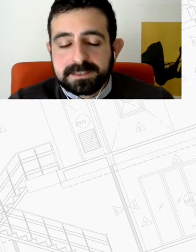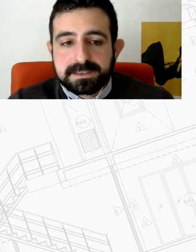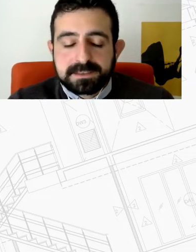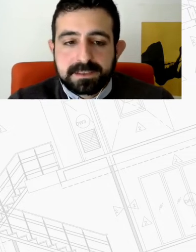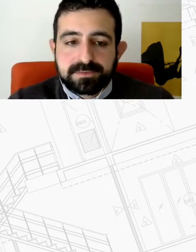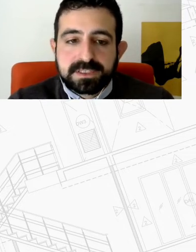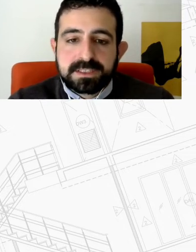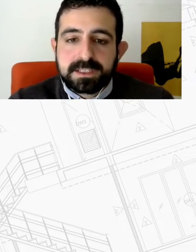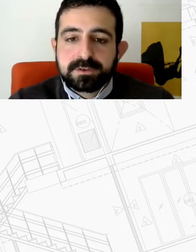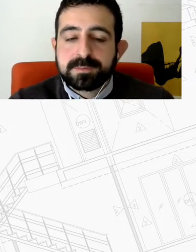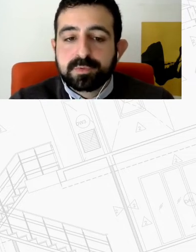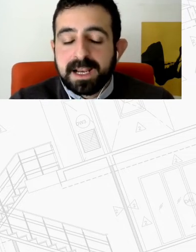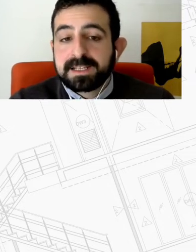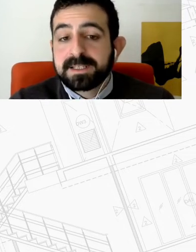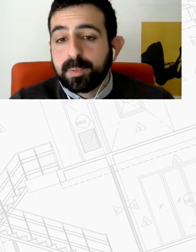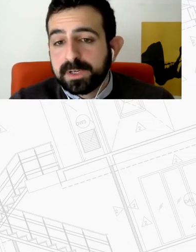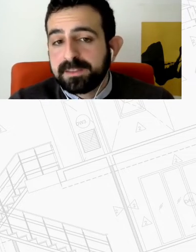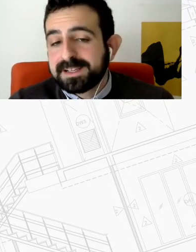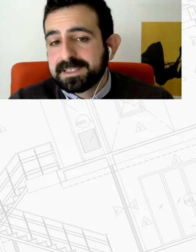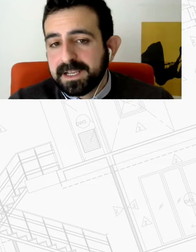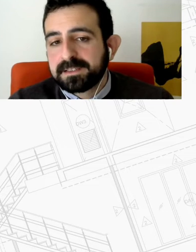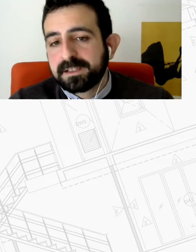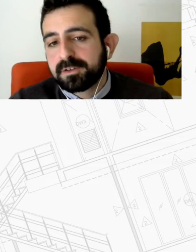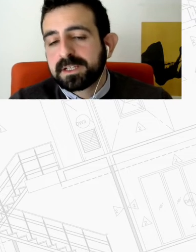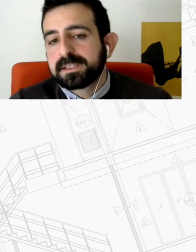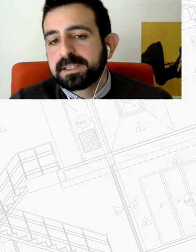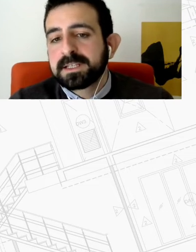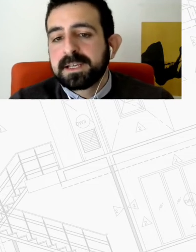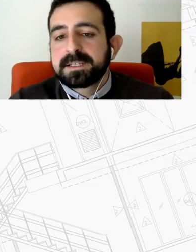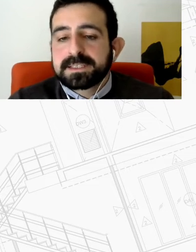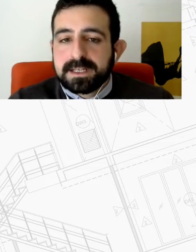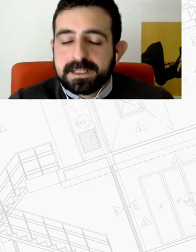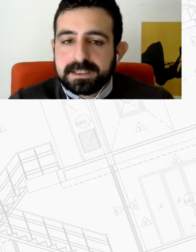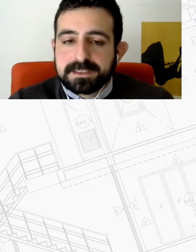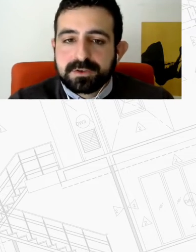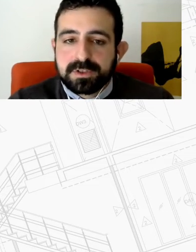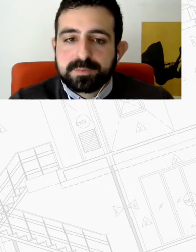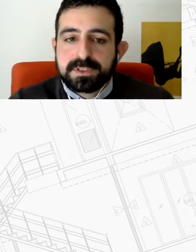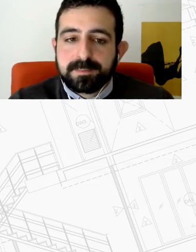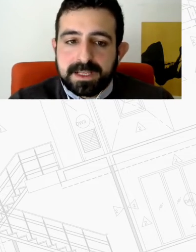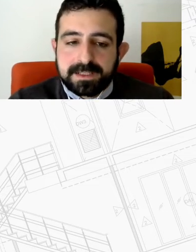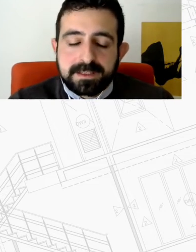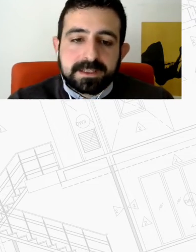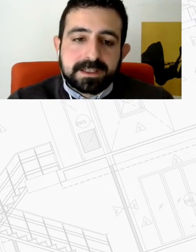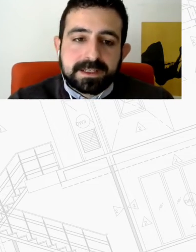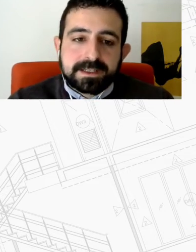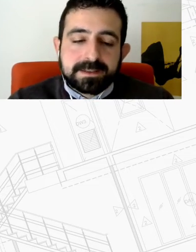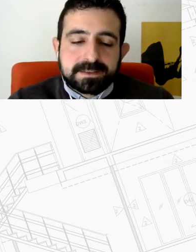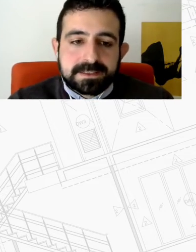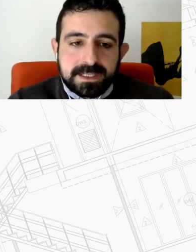διάλυση της Σοβιετικής Ένωσης που άλλαξε πολύ δραστικά την αγορά κατοικίας στις χώρες που ήταν μέλη